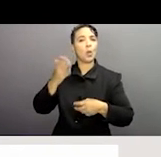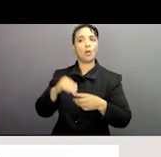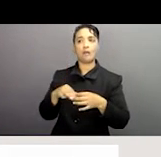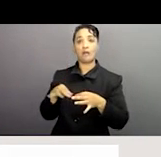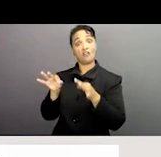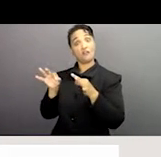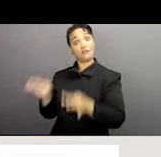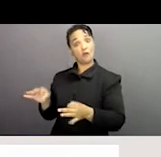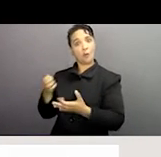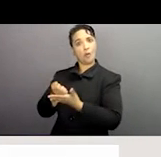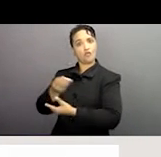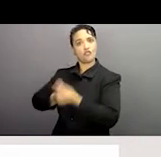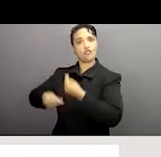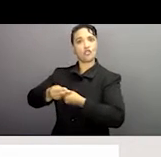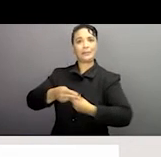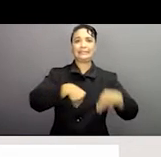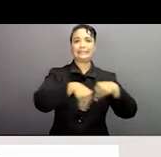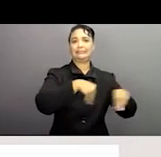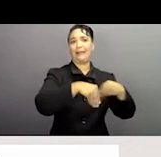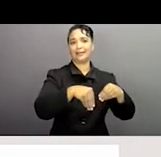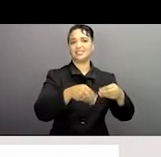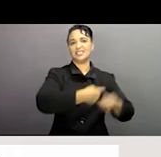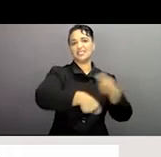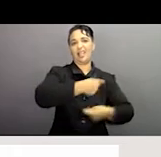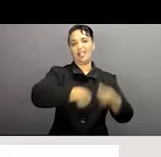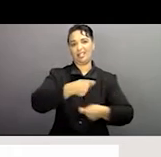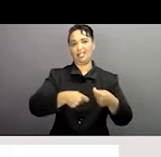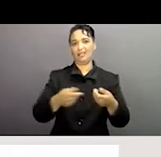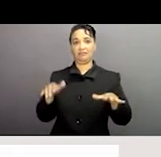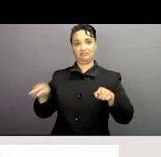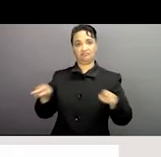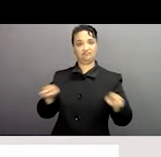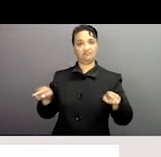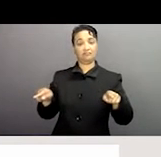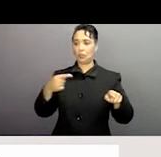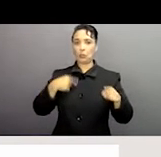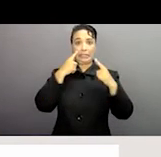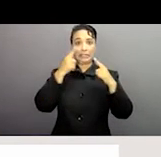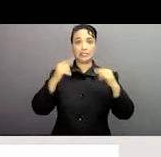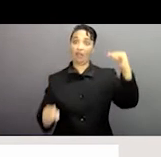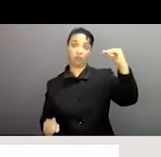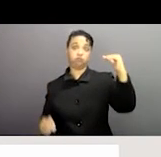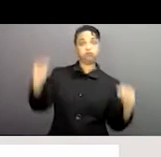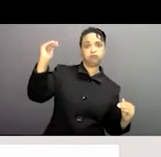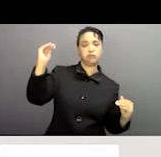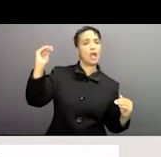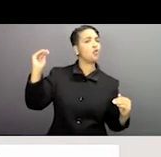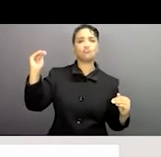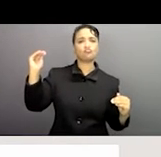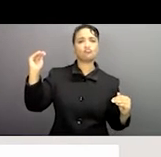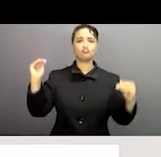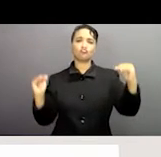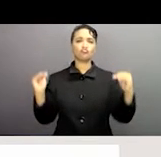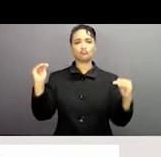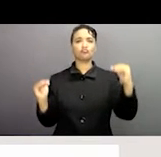ce qui a été fait à partir de cette économie formelle vers l'économie informelle. Et notre recherche n'a pas trouvé, justement, donc ce mouvement